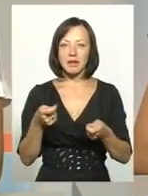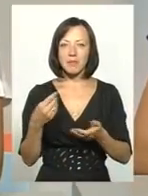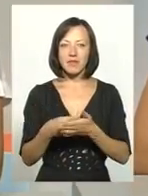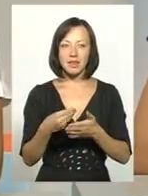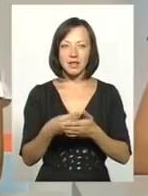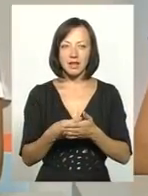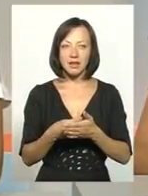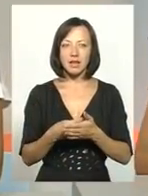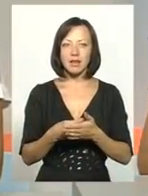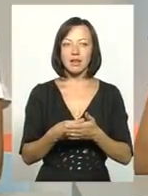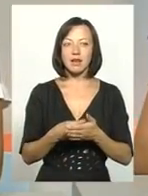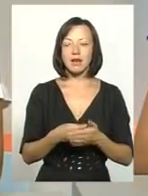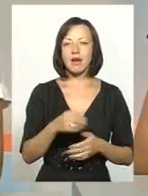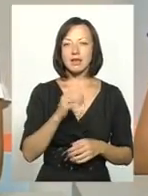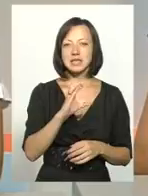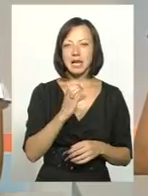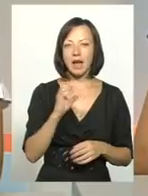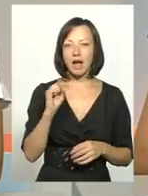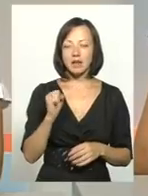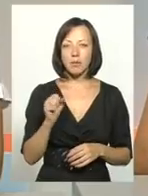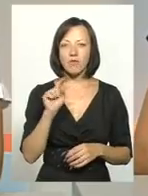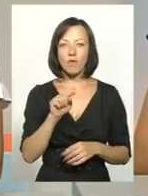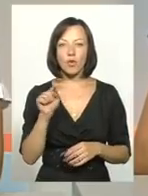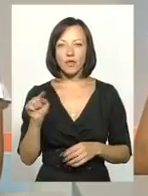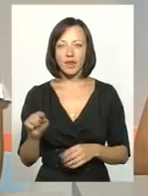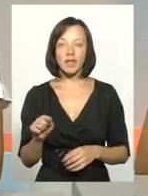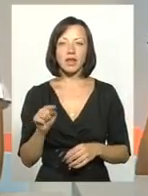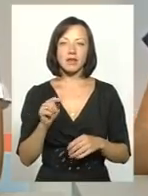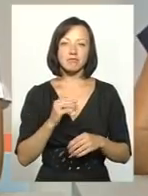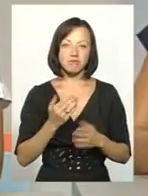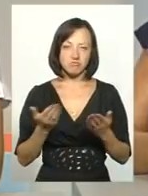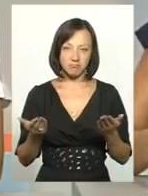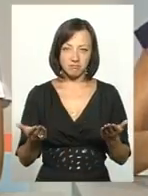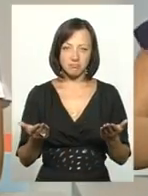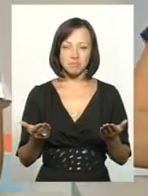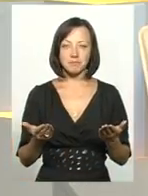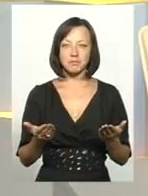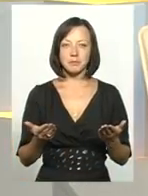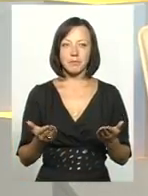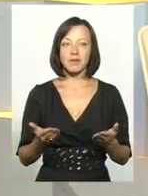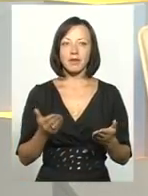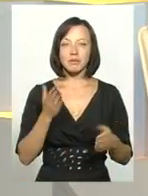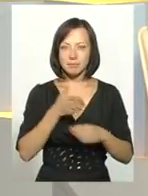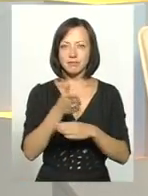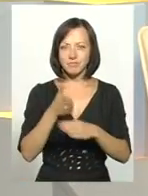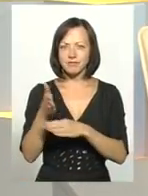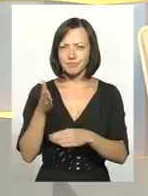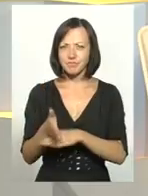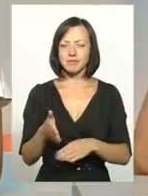у Сергія Адамовича Пенюшкевича, тобто вони досить так скрупульозно продумали.